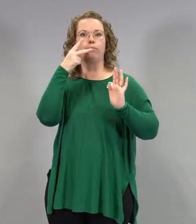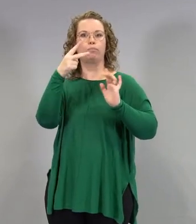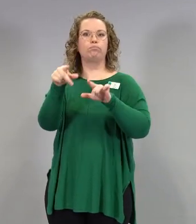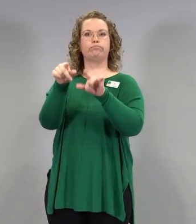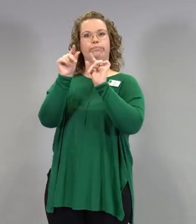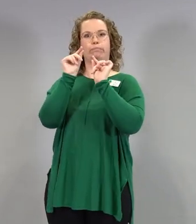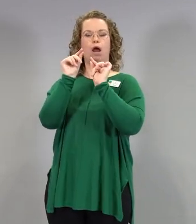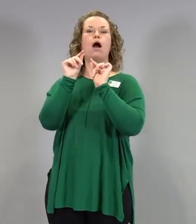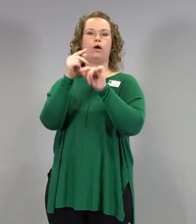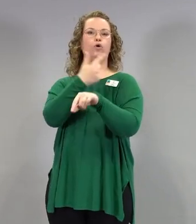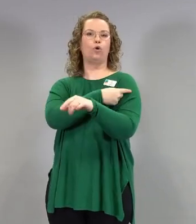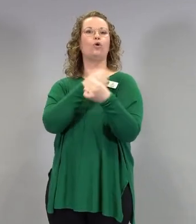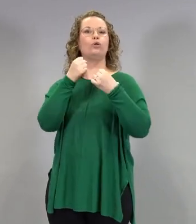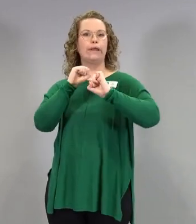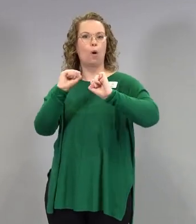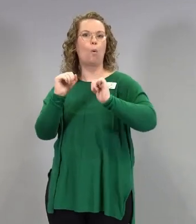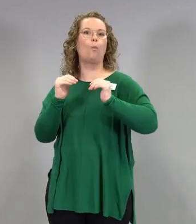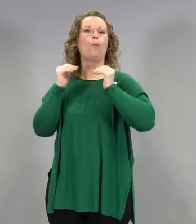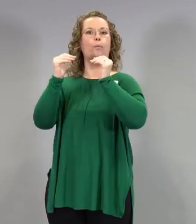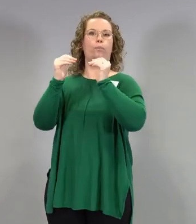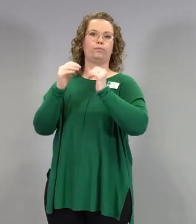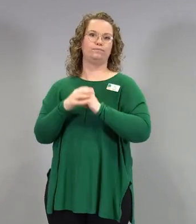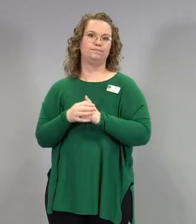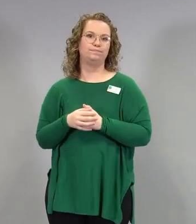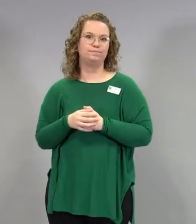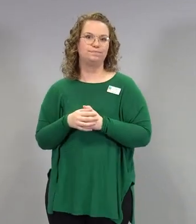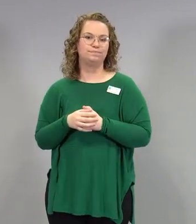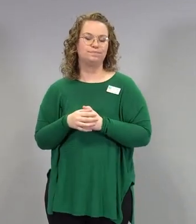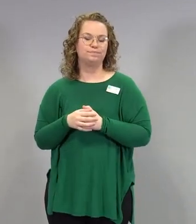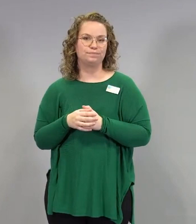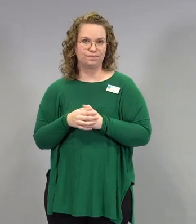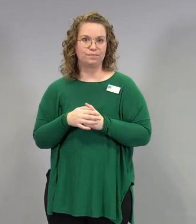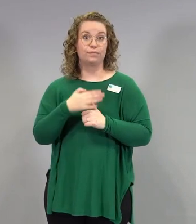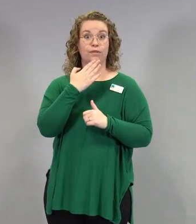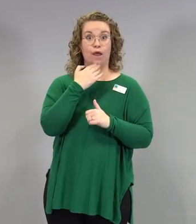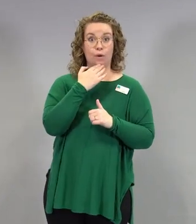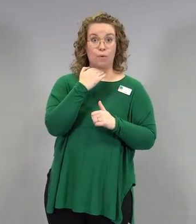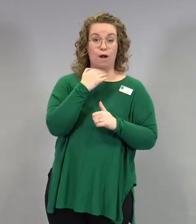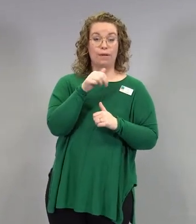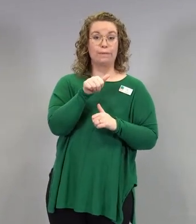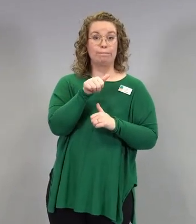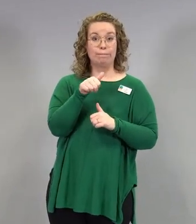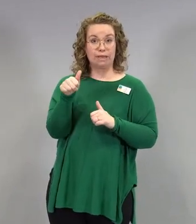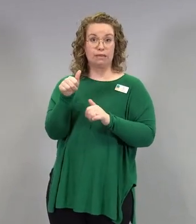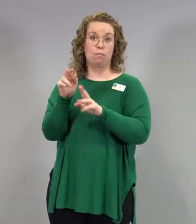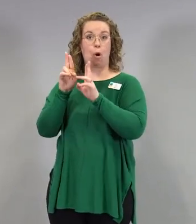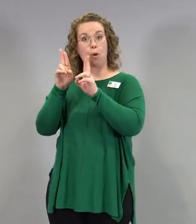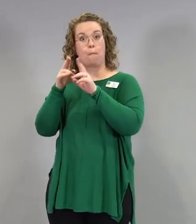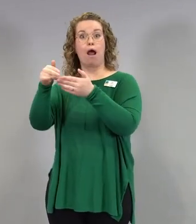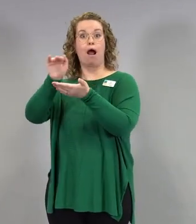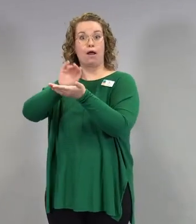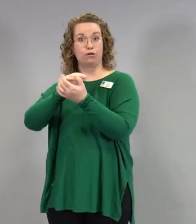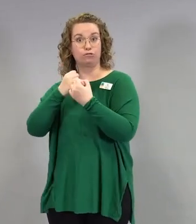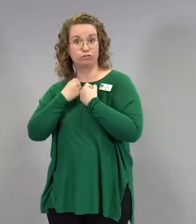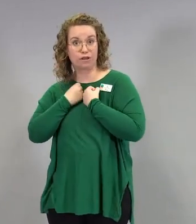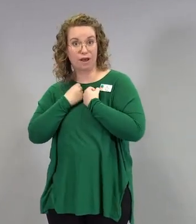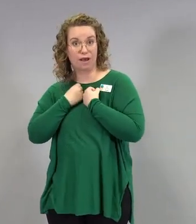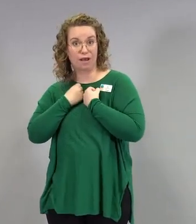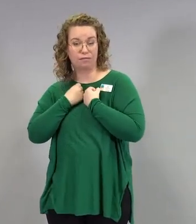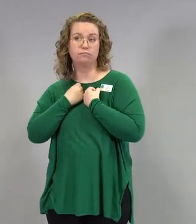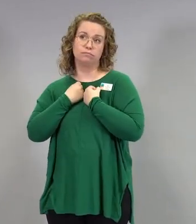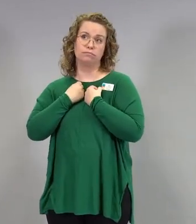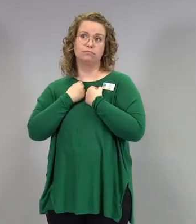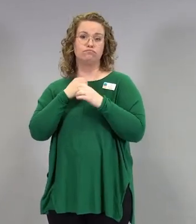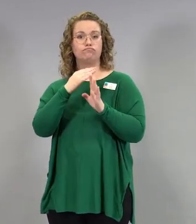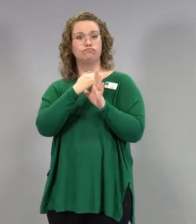rokotteen tehoa. Ja jos me katsotaan semmoisia, jotka olivat saaneet vaan sitä standardiannosta, niin täällä se tulee tosiaan siellä vähän